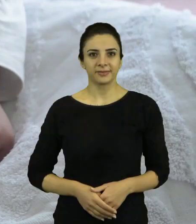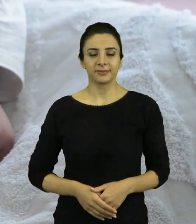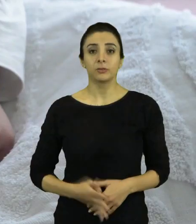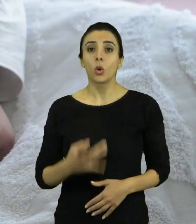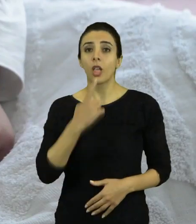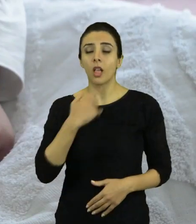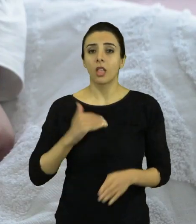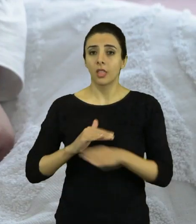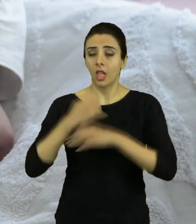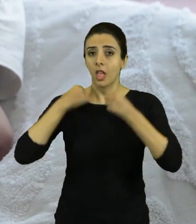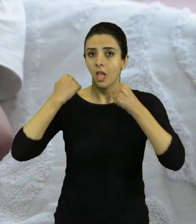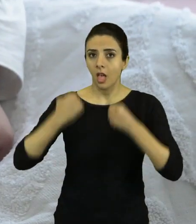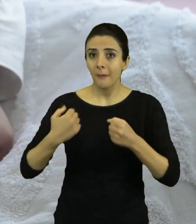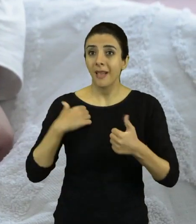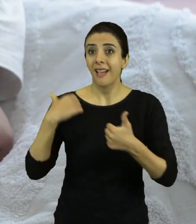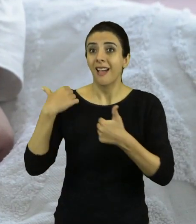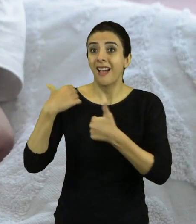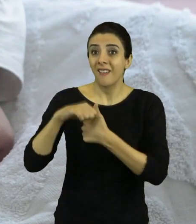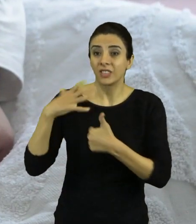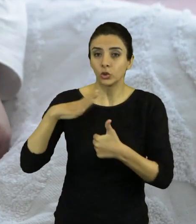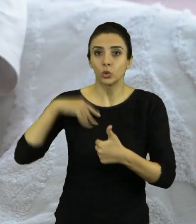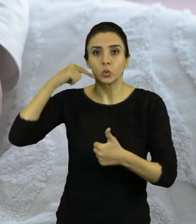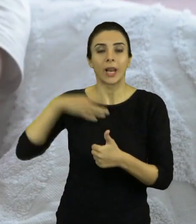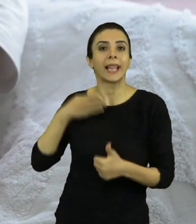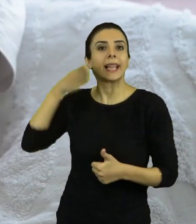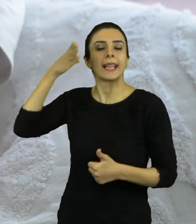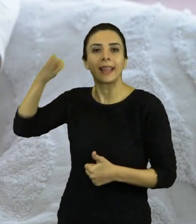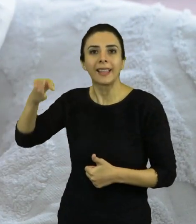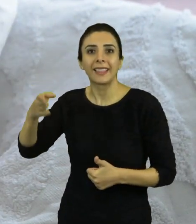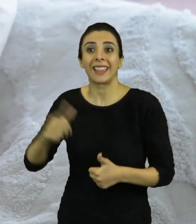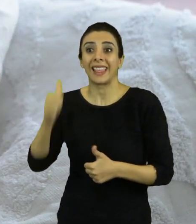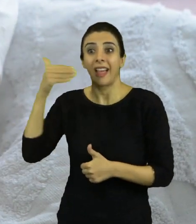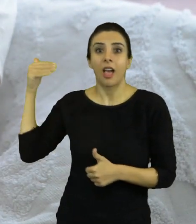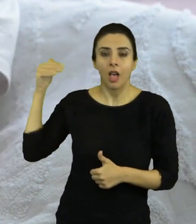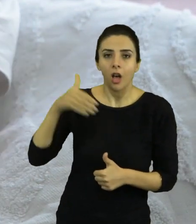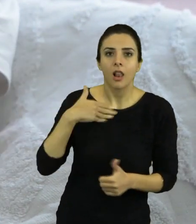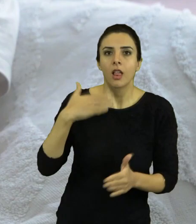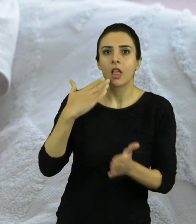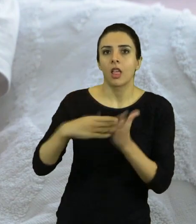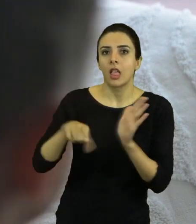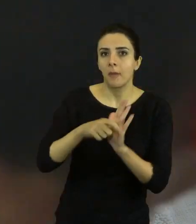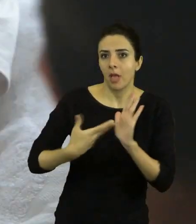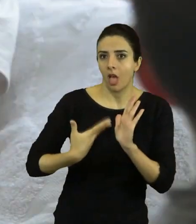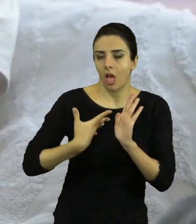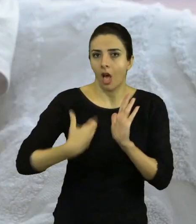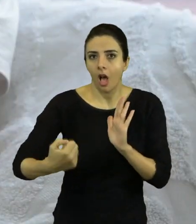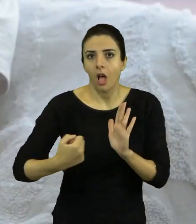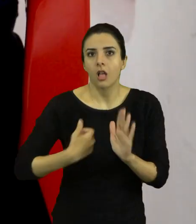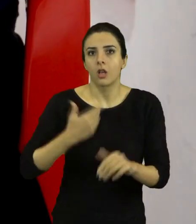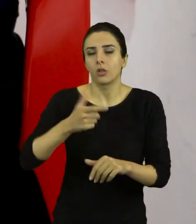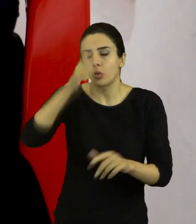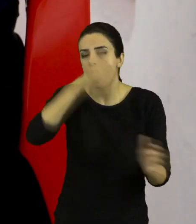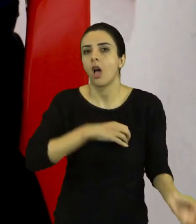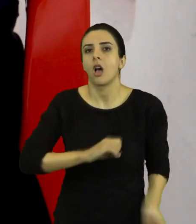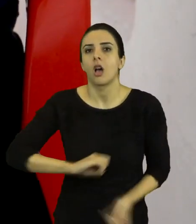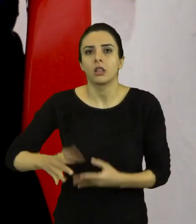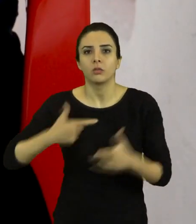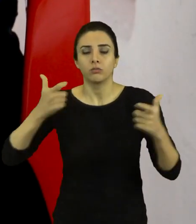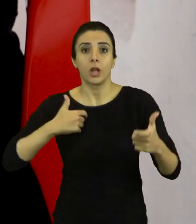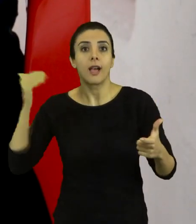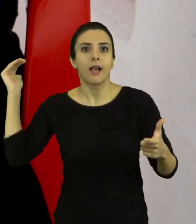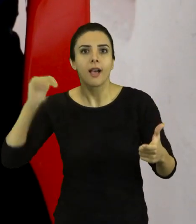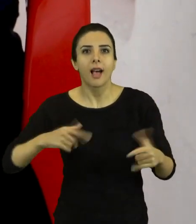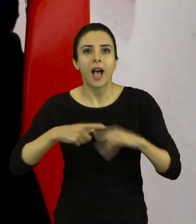Dört yıl burada yaşadım. Evlenmeye Suriye'ye gittim. Giriş yaparken bizim evimizden kimliği aldılar ve sınır dışı yaptılar bizi. Buraya geldim